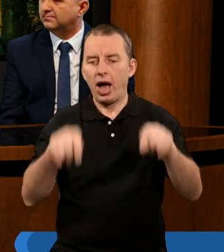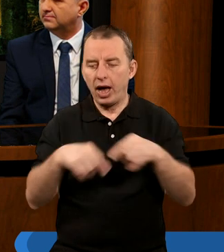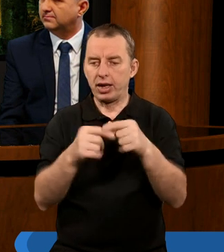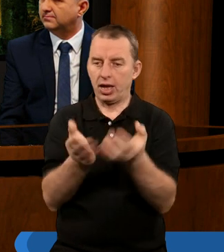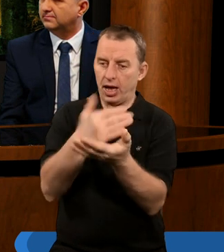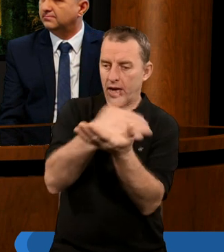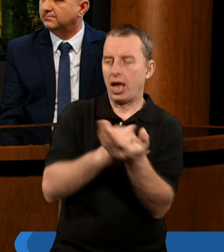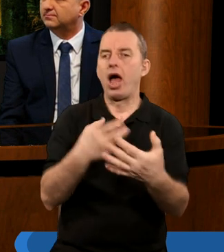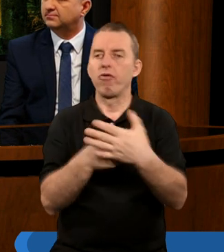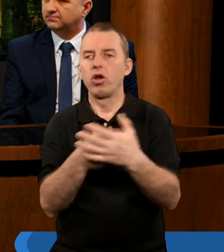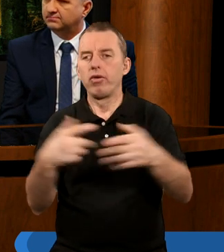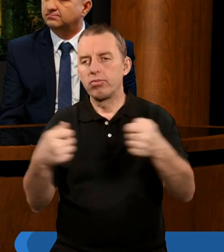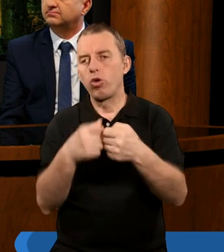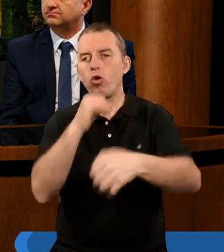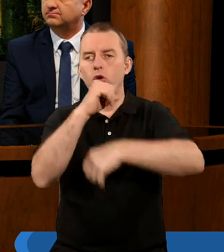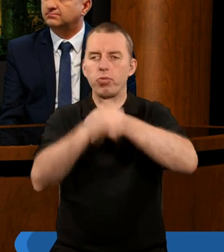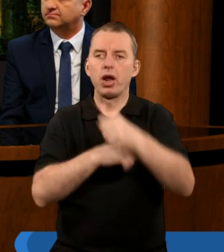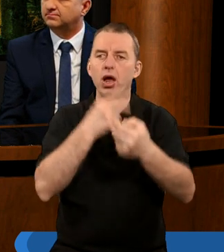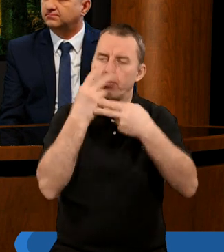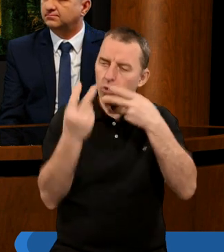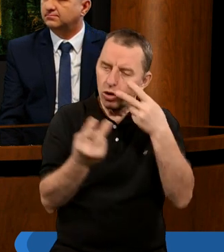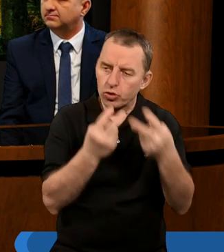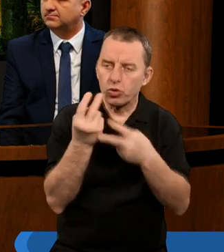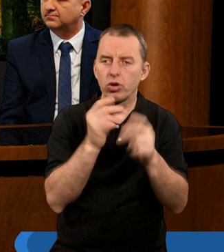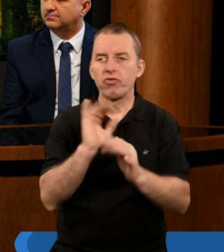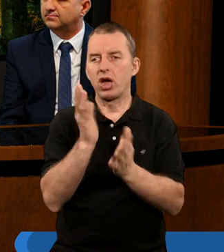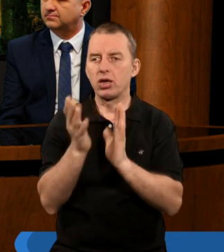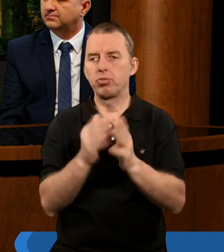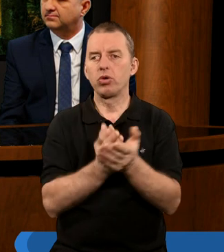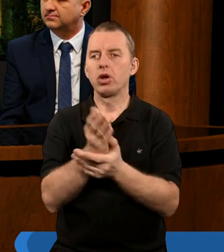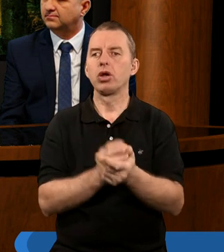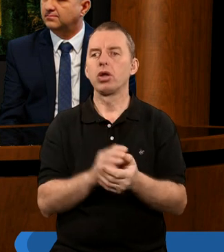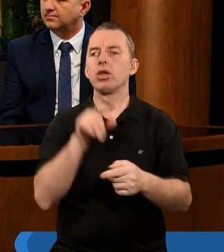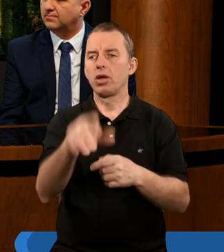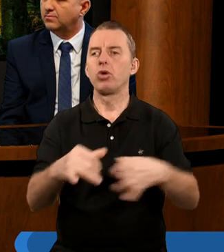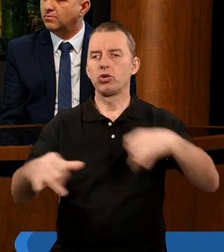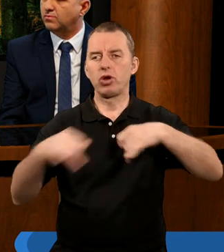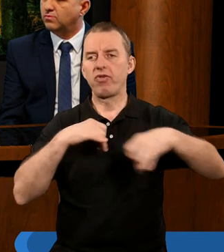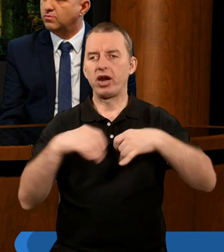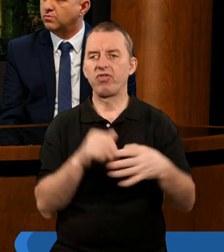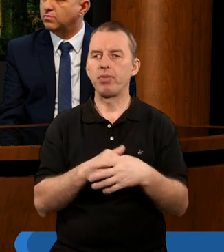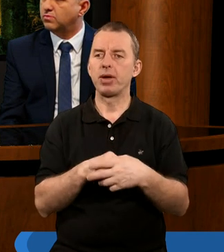przedstawiony jako ten, który współpracuje i posługuje się w jakiś sposób tym cesarstwem.